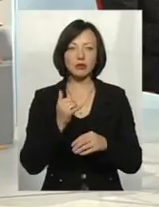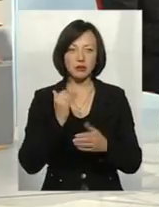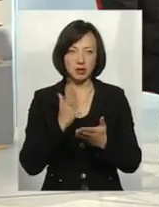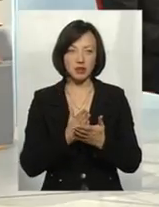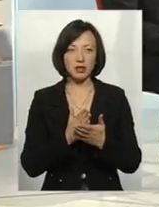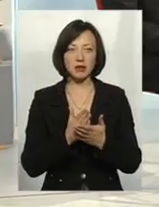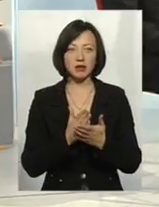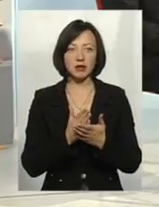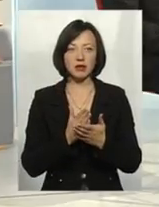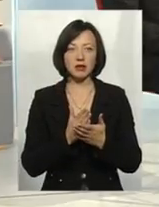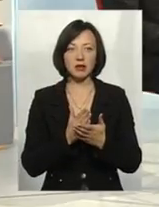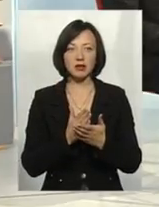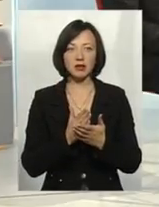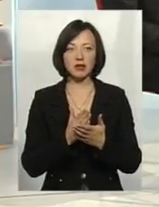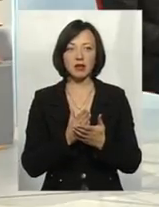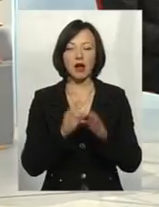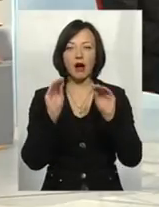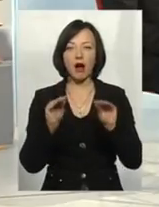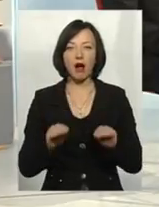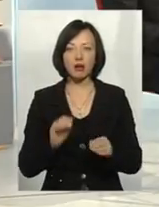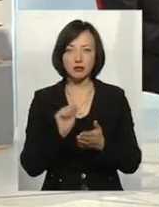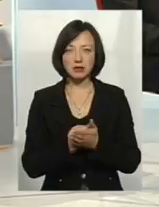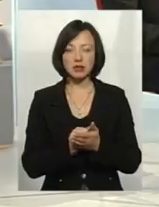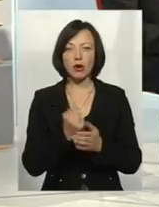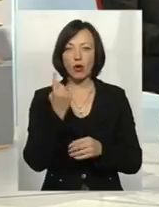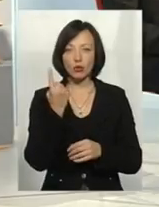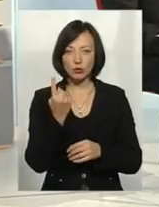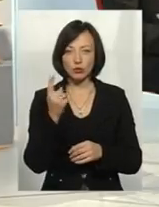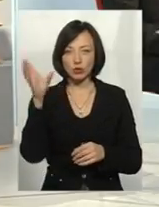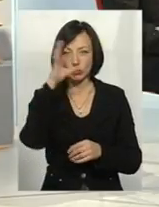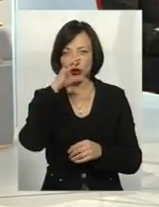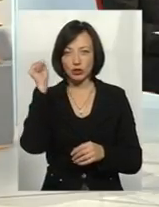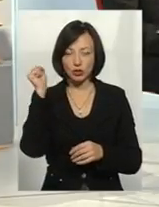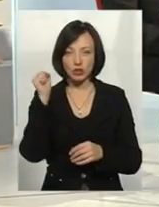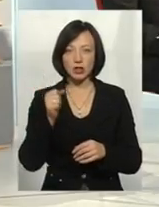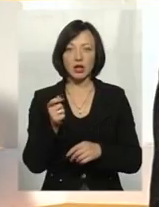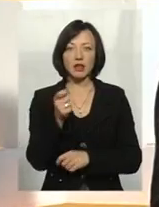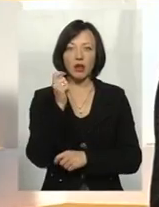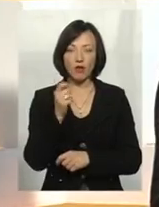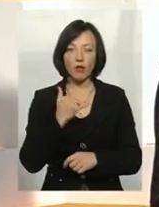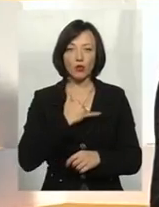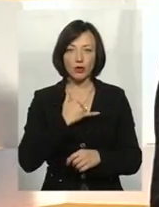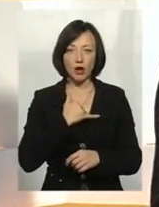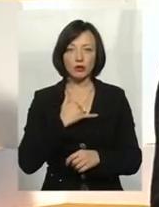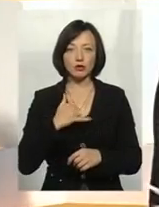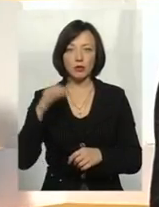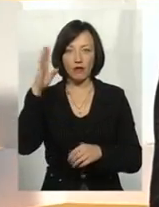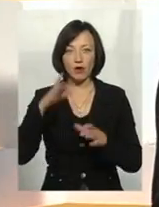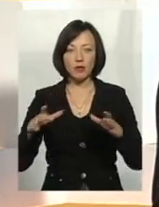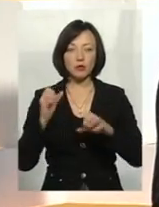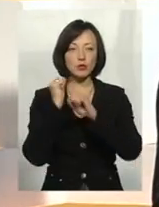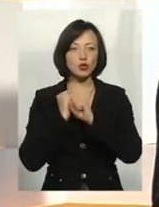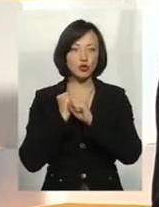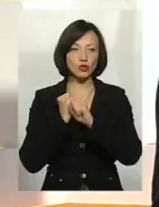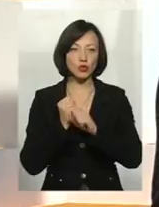десь в мене навіть на роботі як цей, то за одну ніч браконьєр наловив в нашому водойміщі мішок